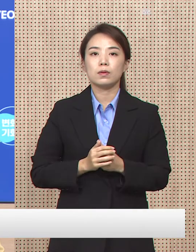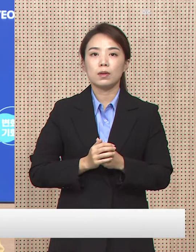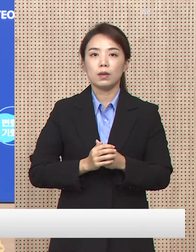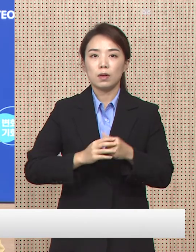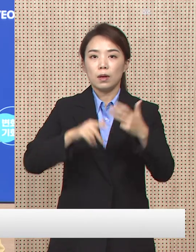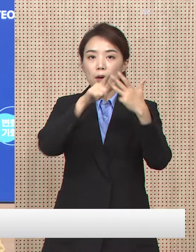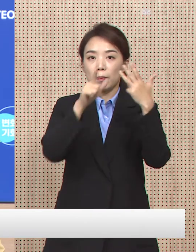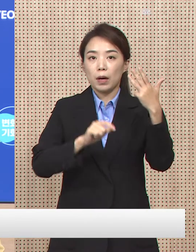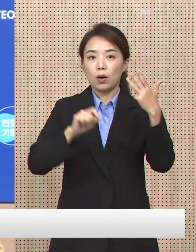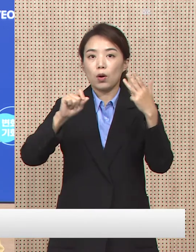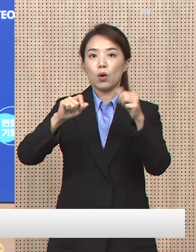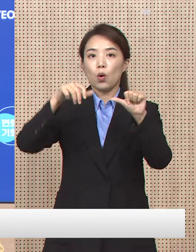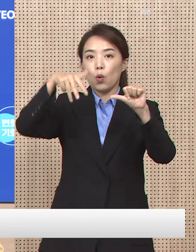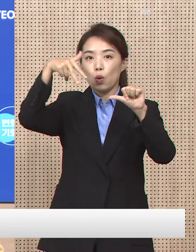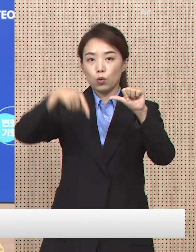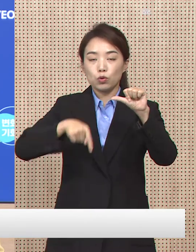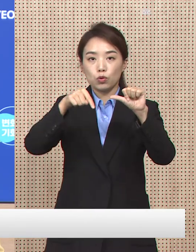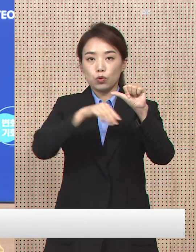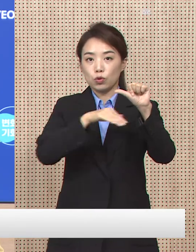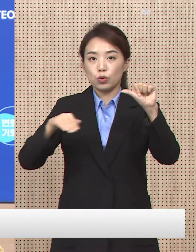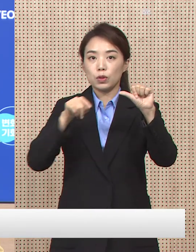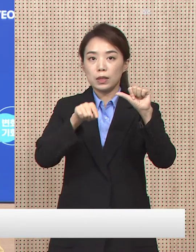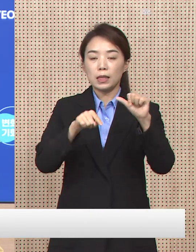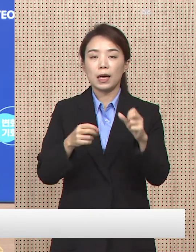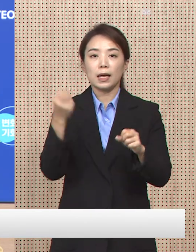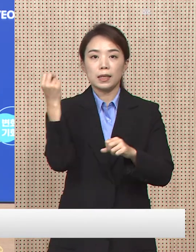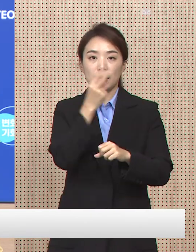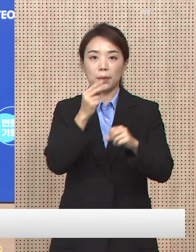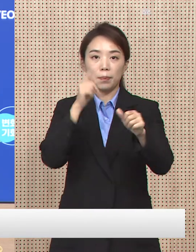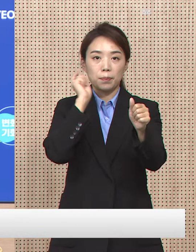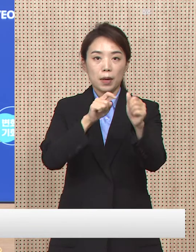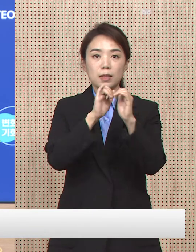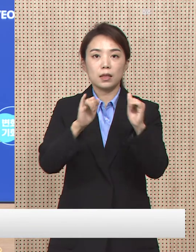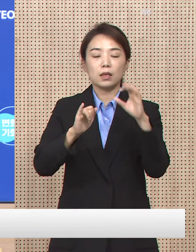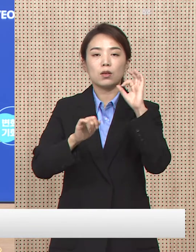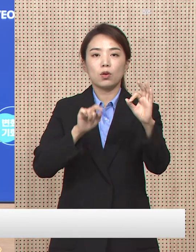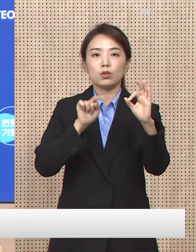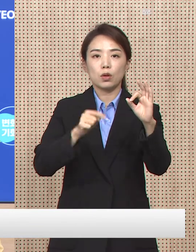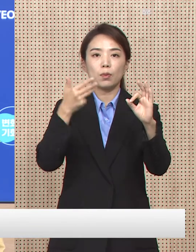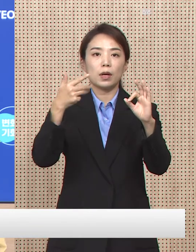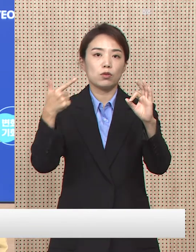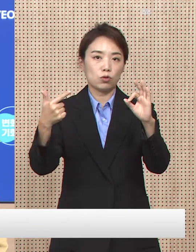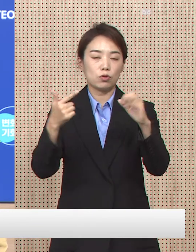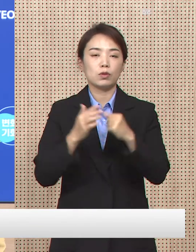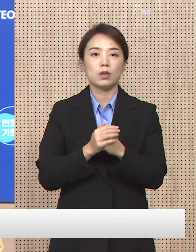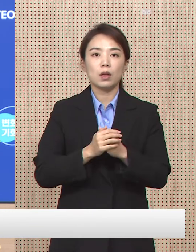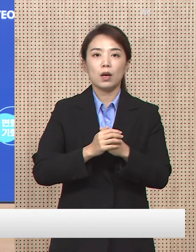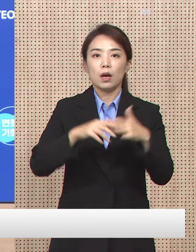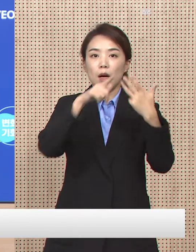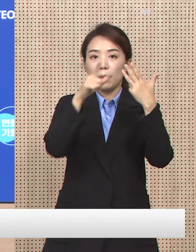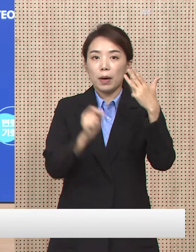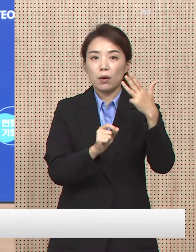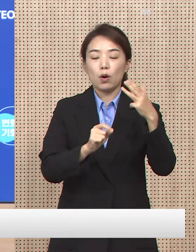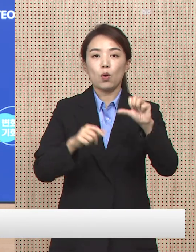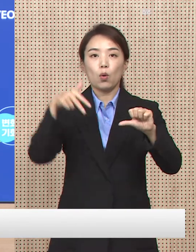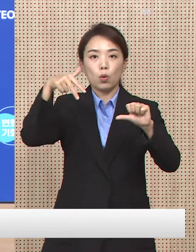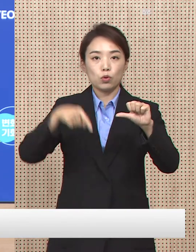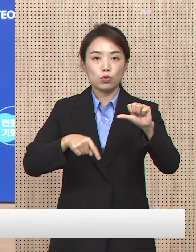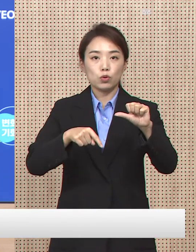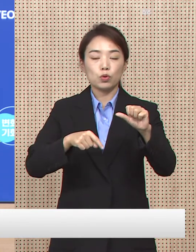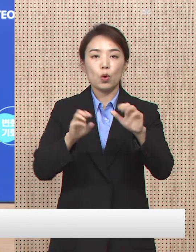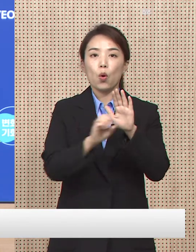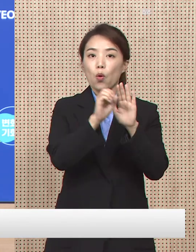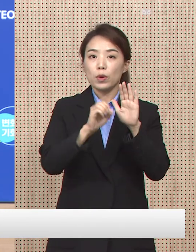8월 5주차 도내 감염 재생산 지수는 0.86입니다. 8월 5주차 국내 감염 오미크론